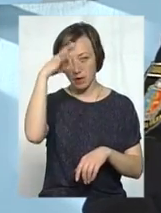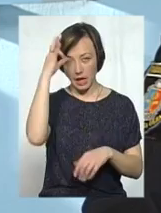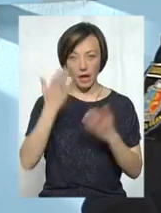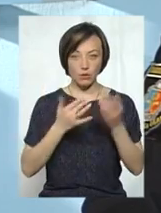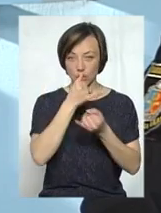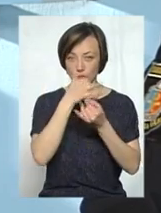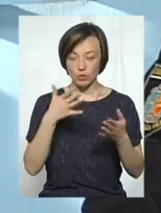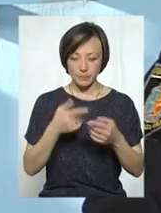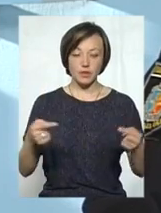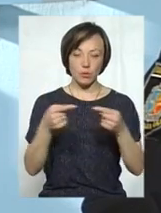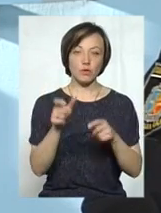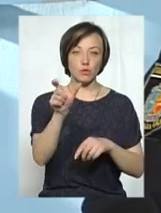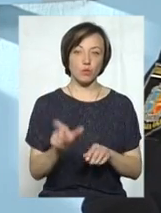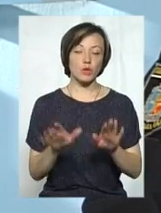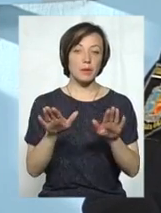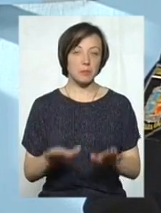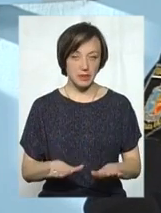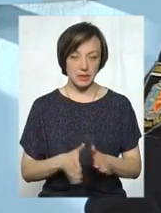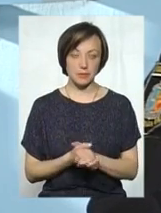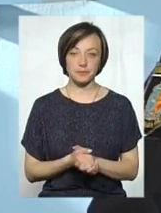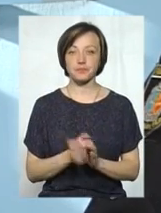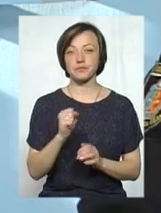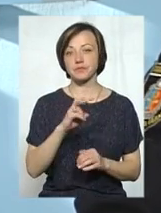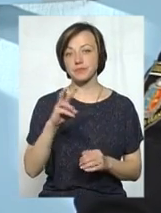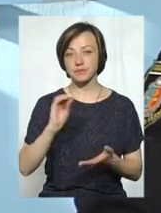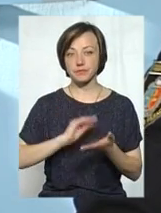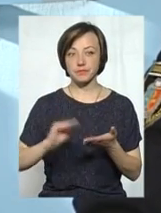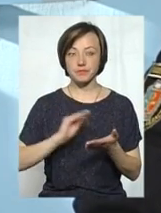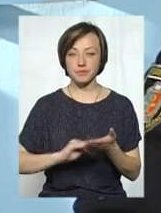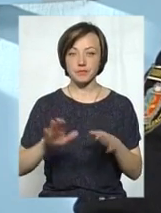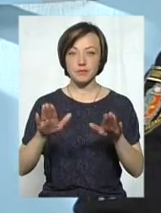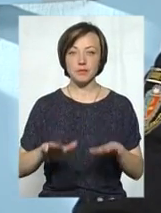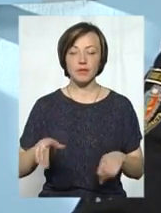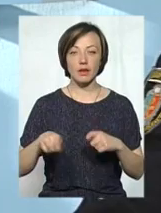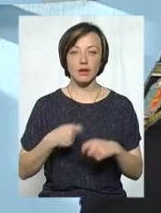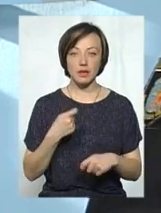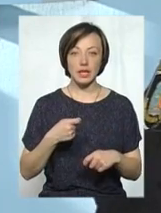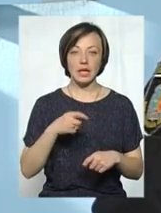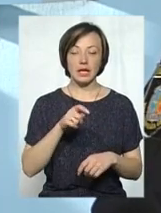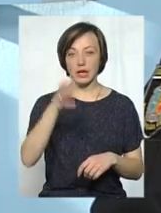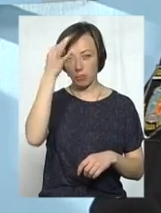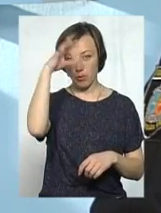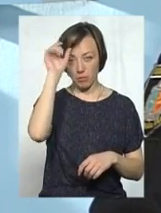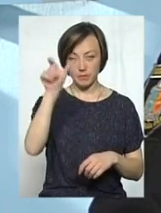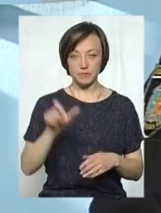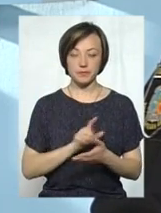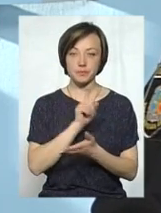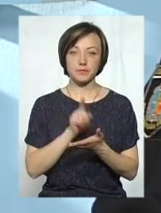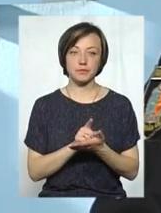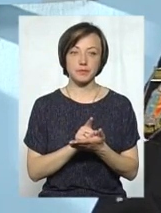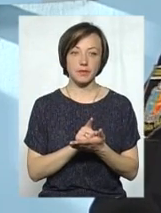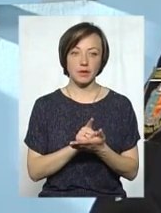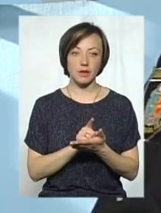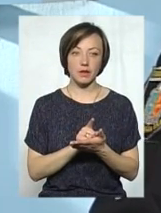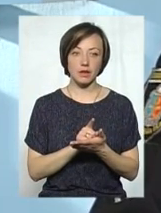встановити особу його на місці, скоєння правопорушення. Але писати на місці скоєння правопорушення інспектор зобов'язаний, чи поліцейський,